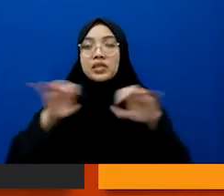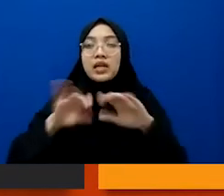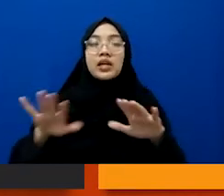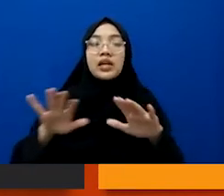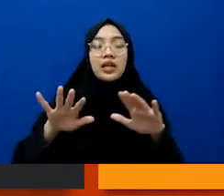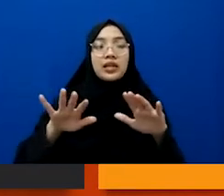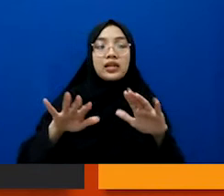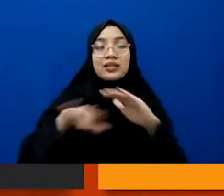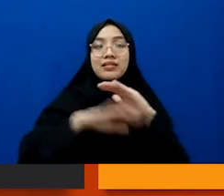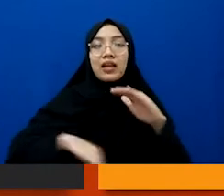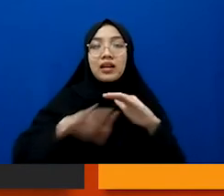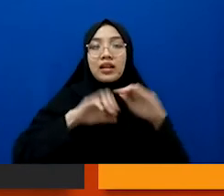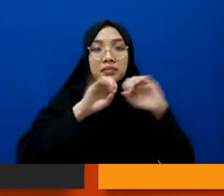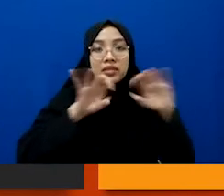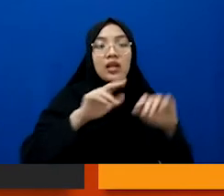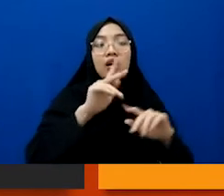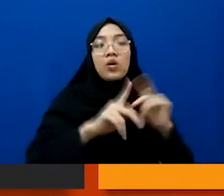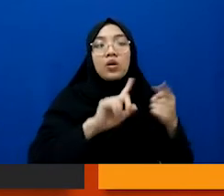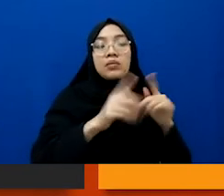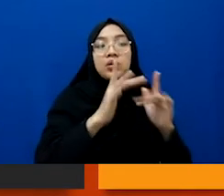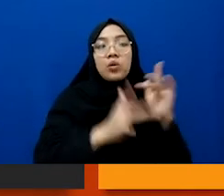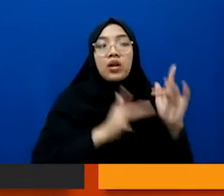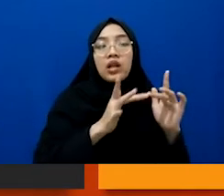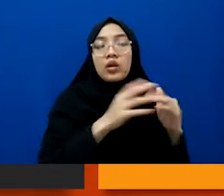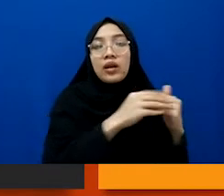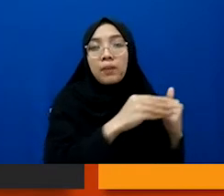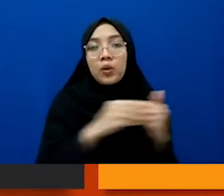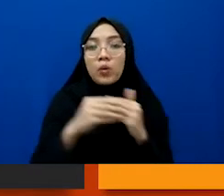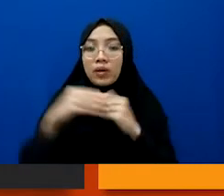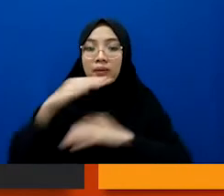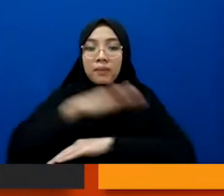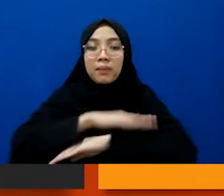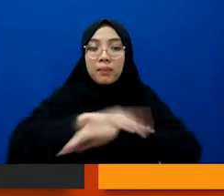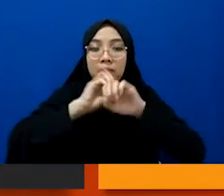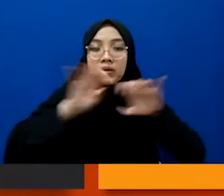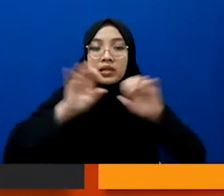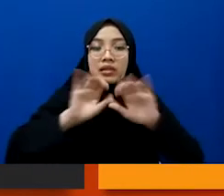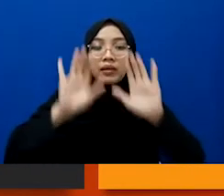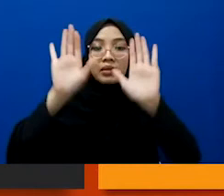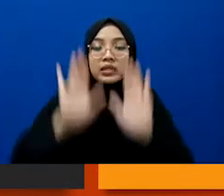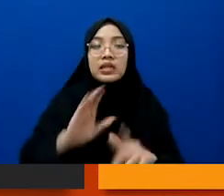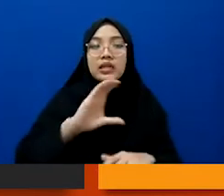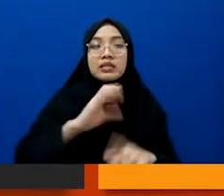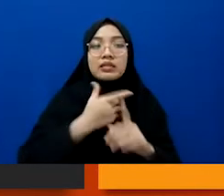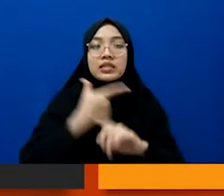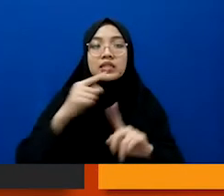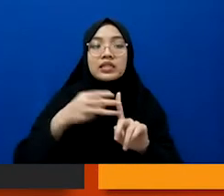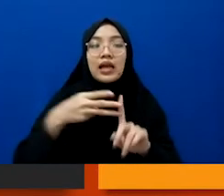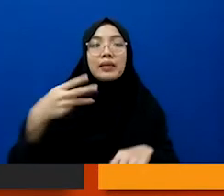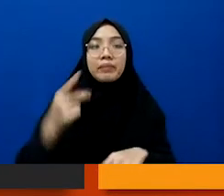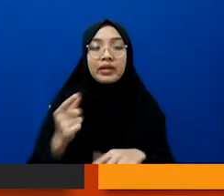kalau teman-teman di online ada pedoman untuk pemberitaan media cyber ada di situ